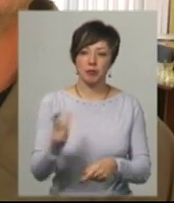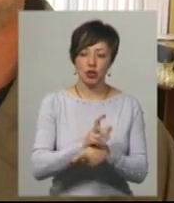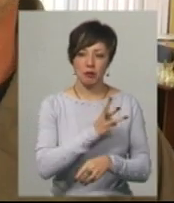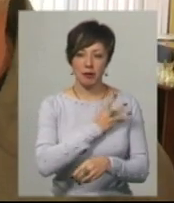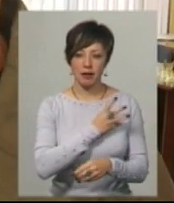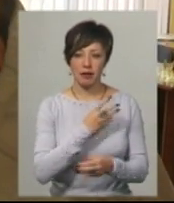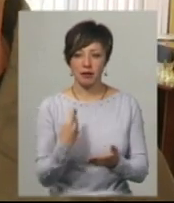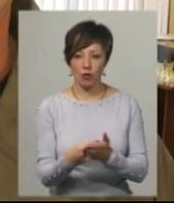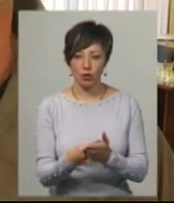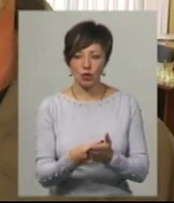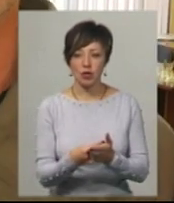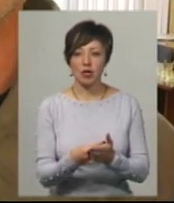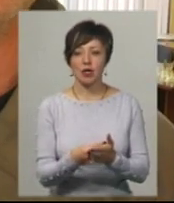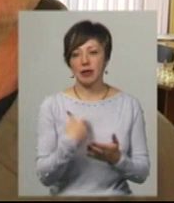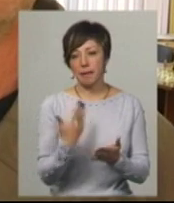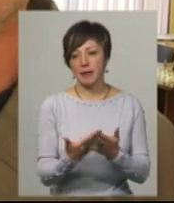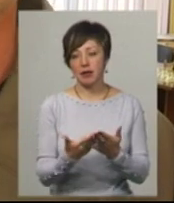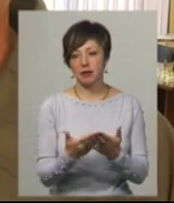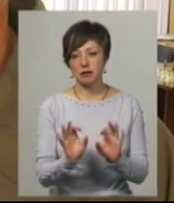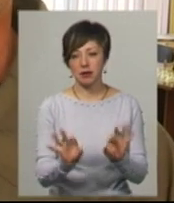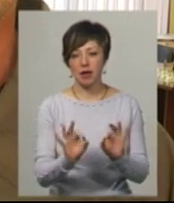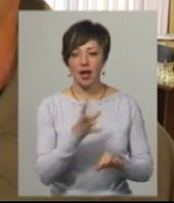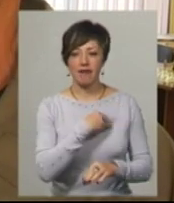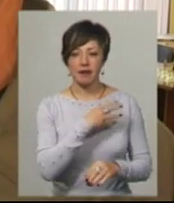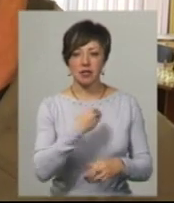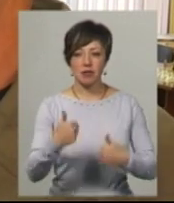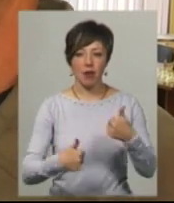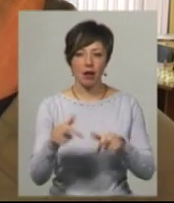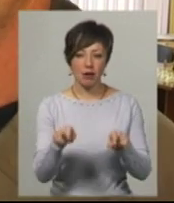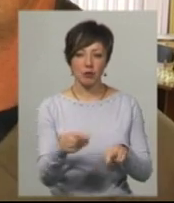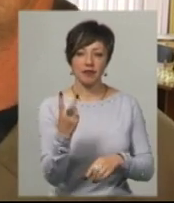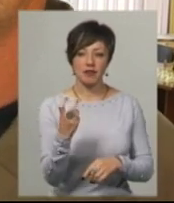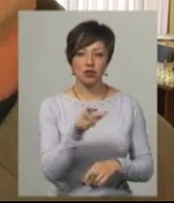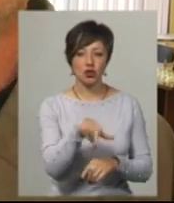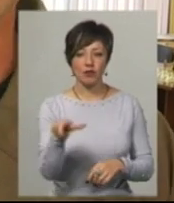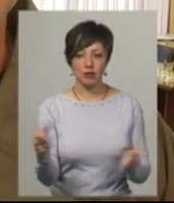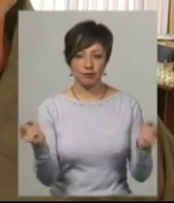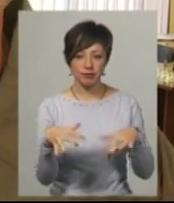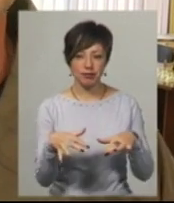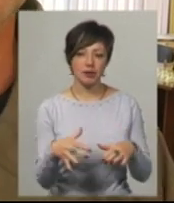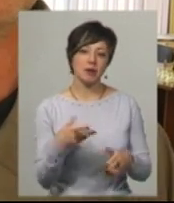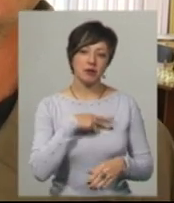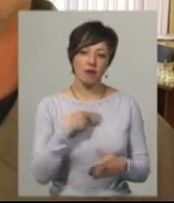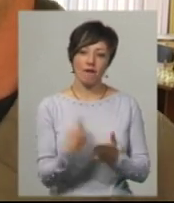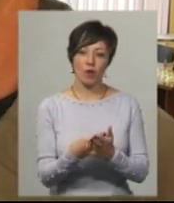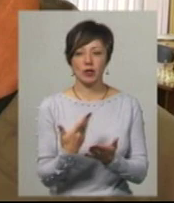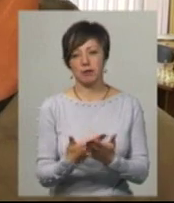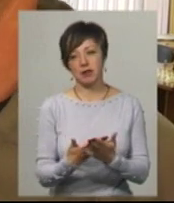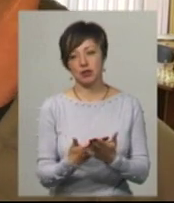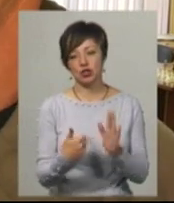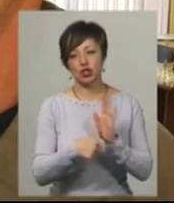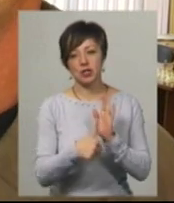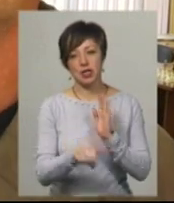заохочення, от я бачу, наприклад, візьмемо львівські змагання, там по 200 чоловік збирається. Ну, призовий фонд, наприклад, там